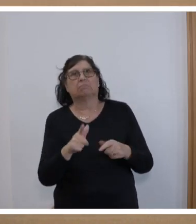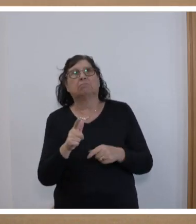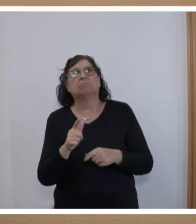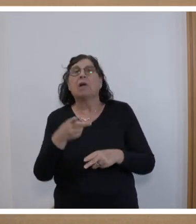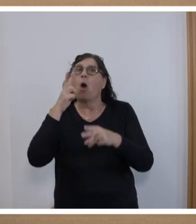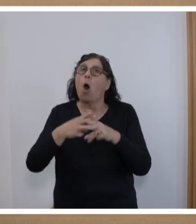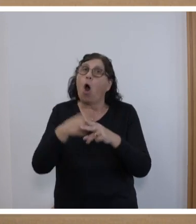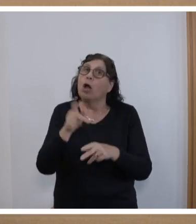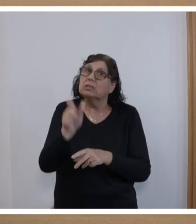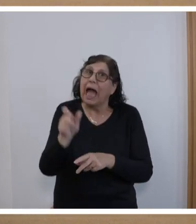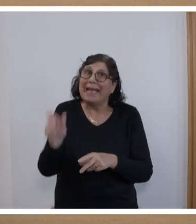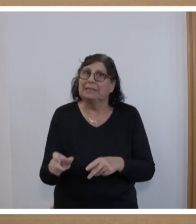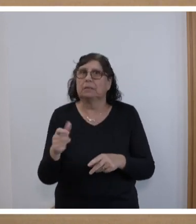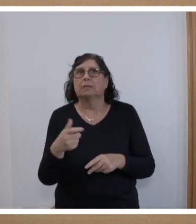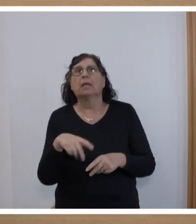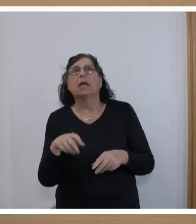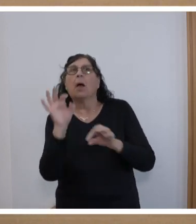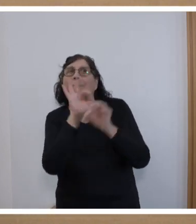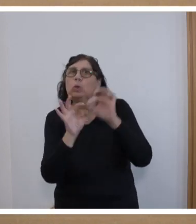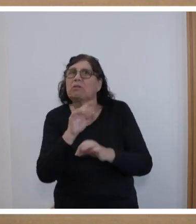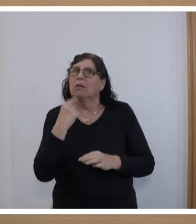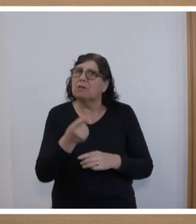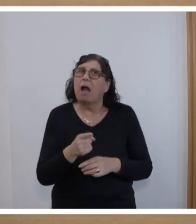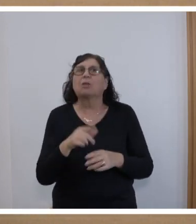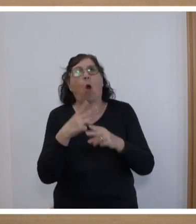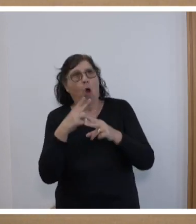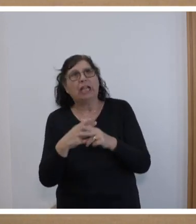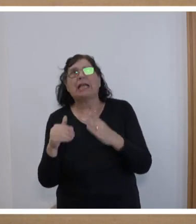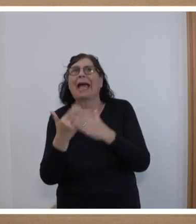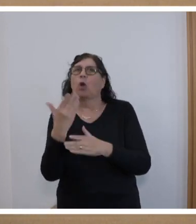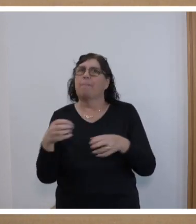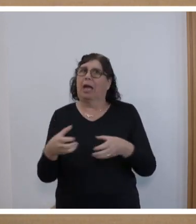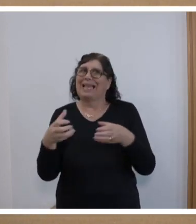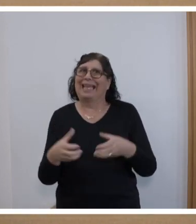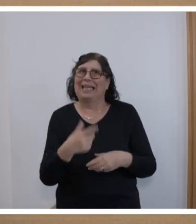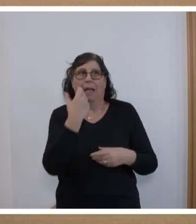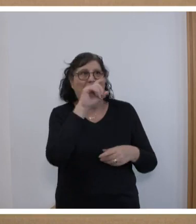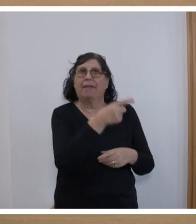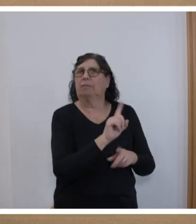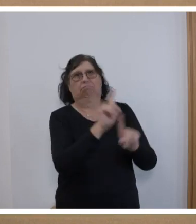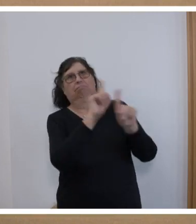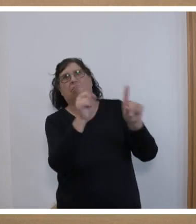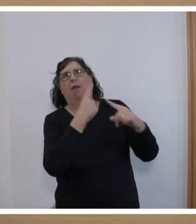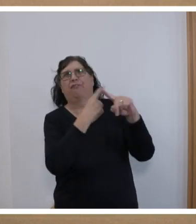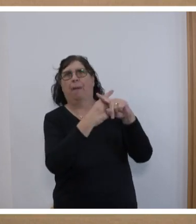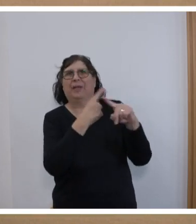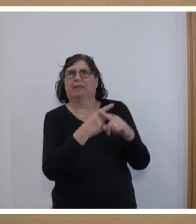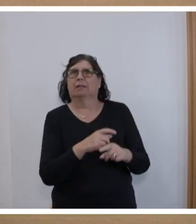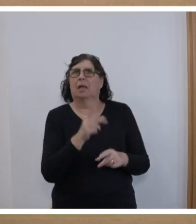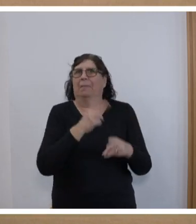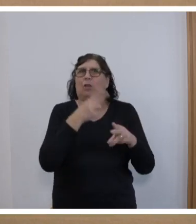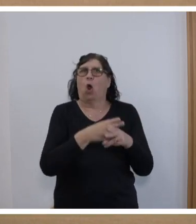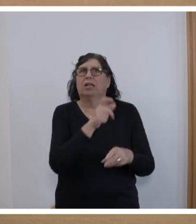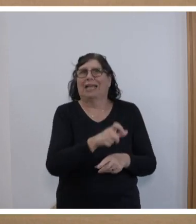erklärt Holz zur erneuerbaren Energie. Berlin dagegen will das Heizen mit Holz verbieten. Ein ideologischer Irrsinn,